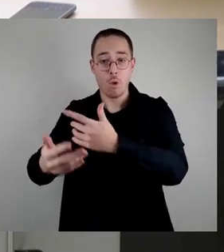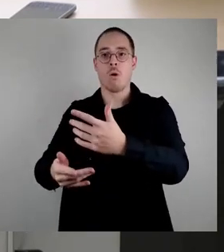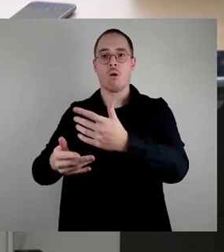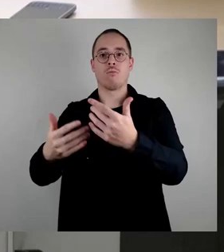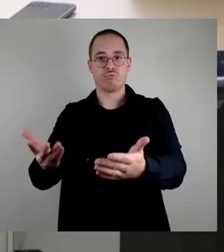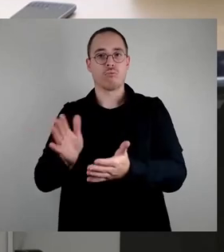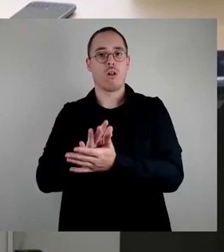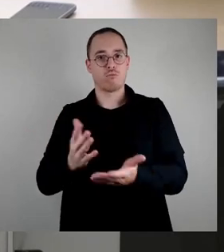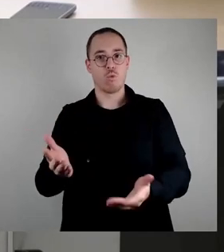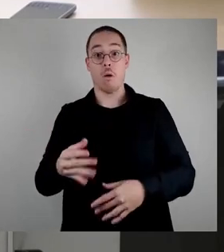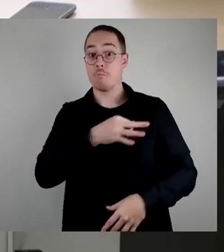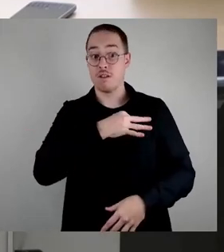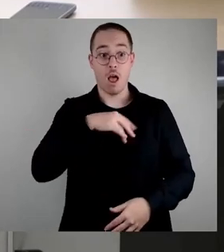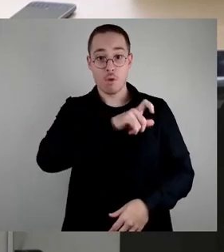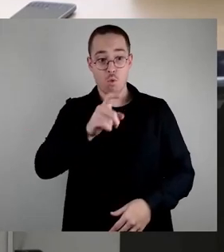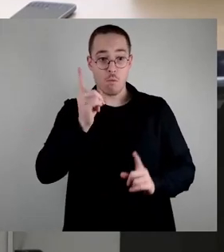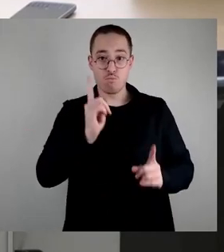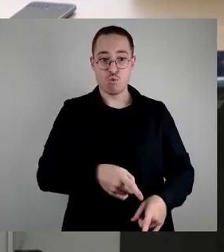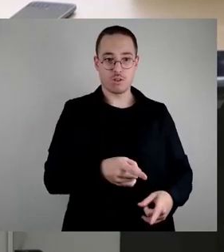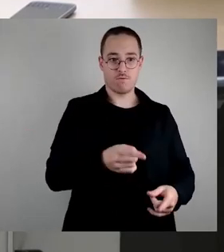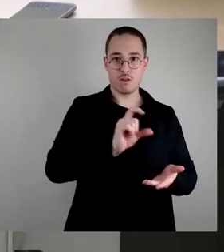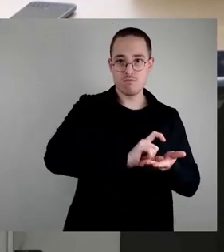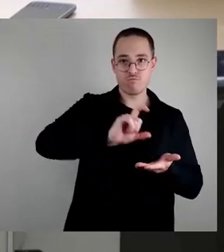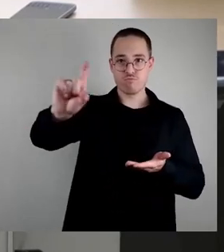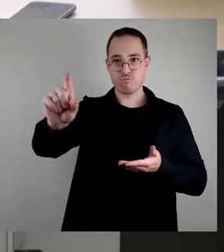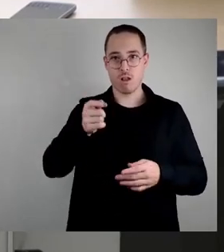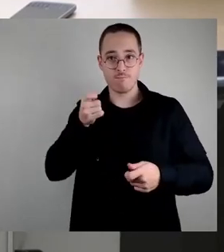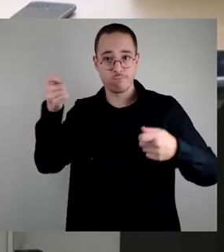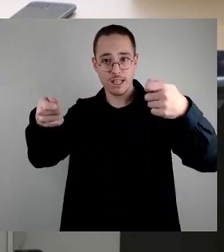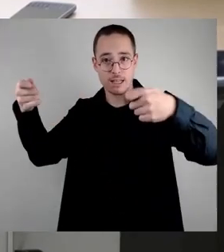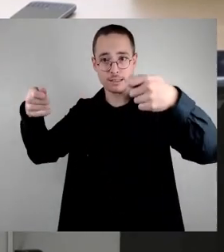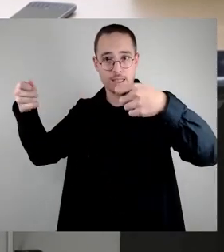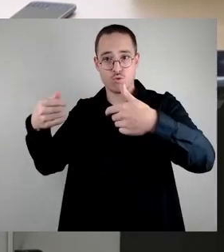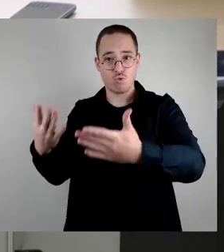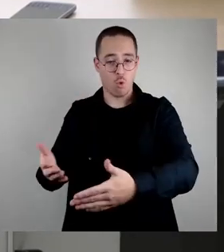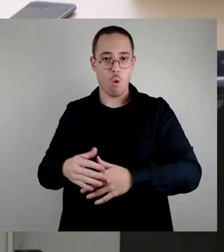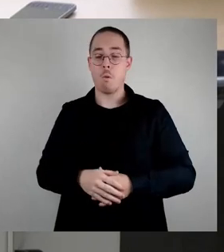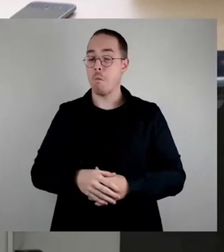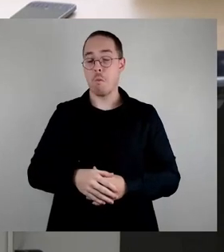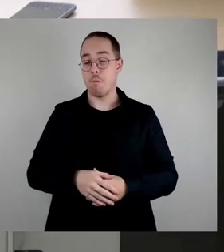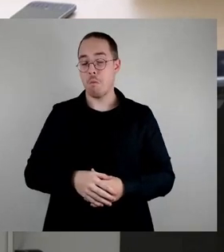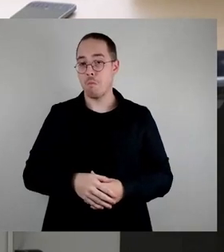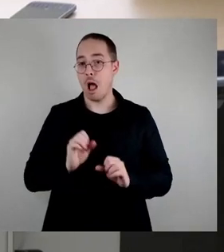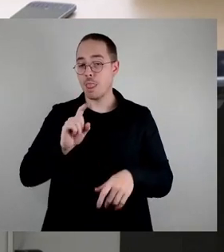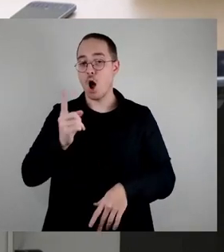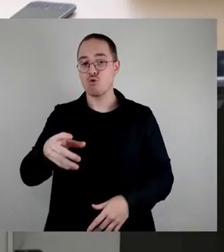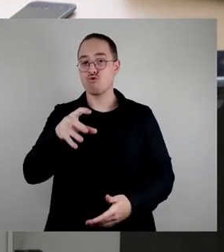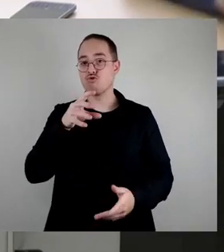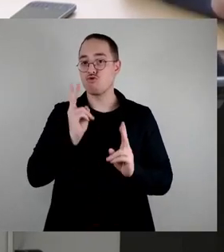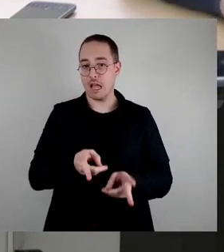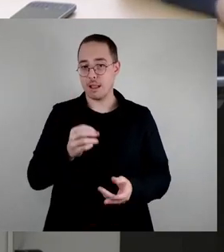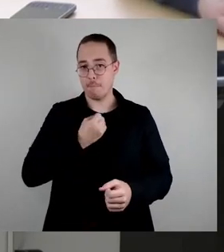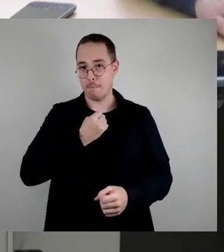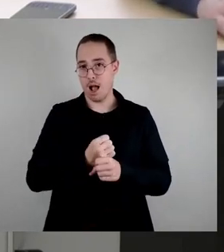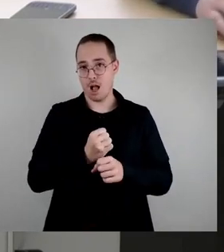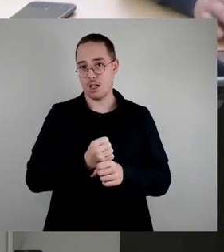durchaus auch die Stadt machen. Hamburg, Herr Karten, hat es bewiesen. Welchen Mehrwert bietet eine at dresden.de